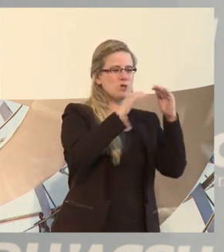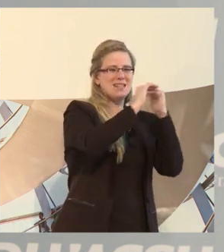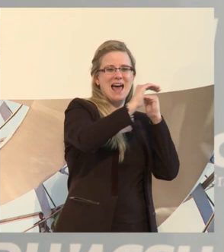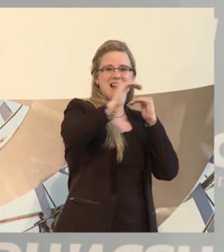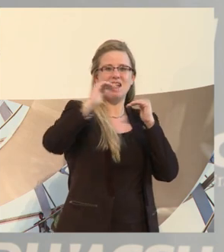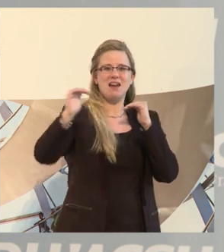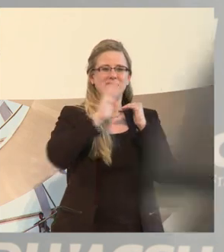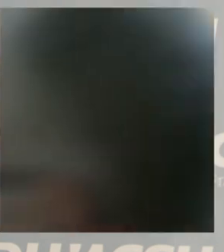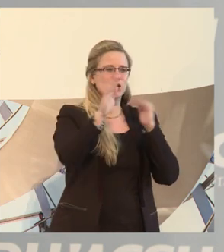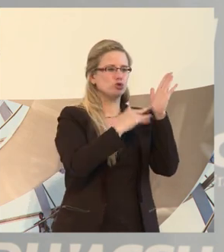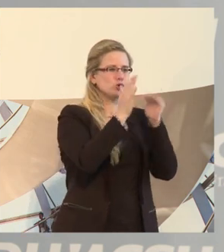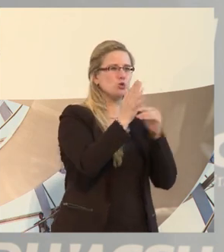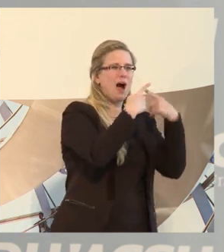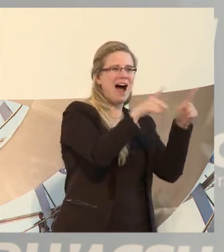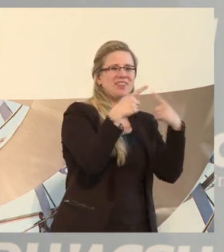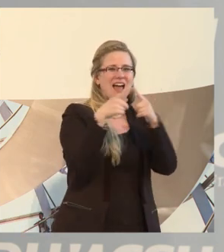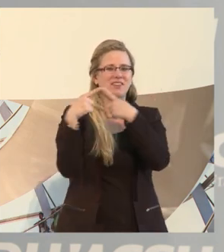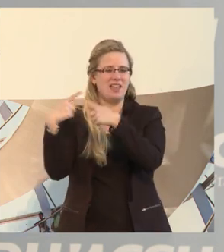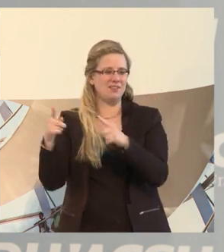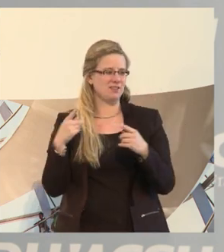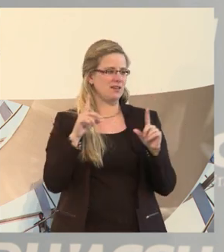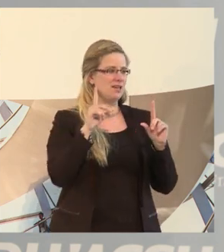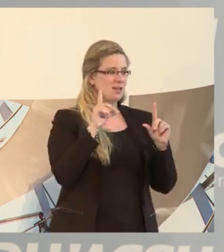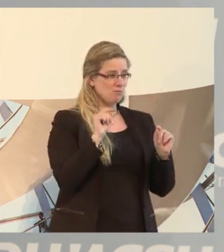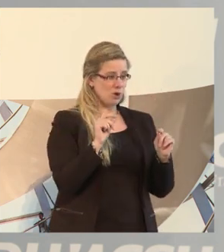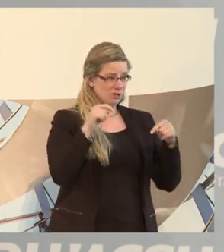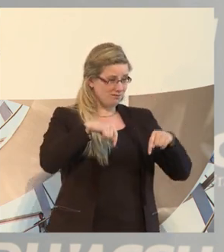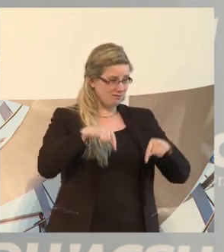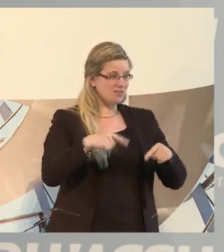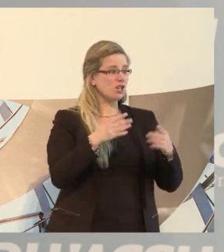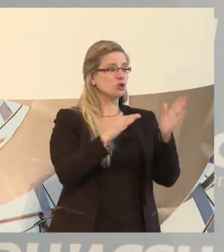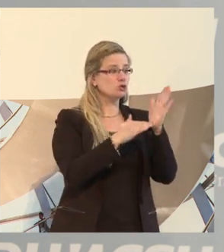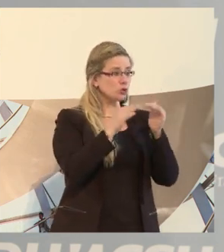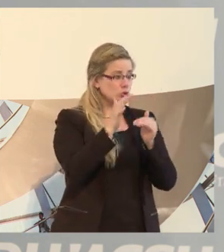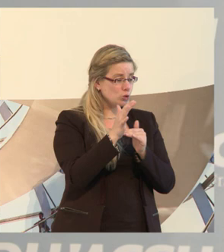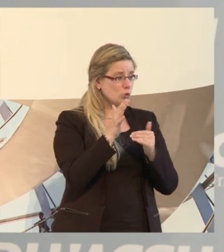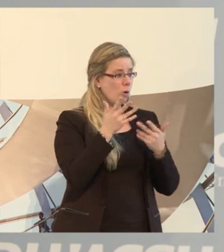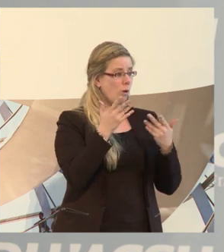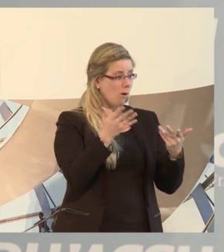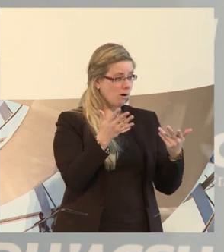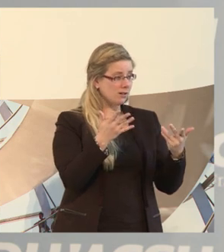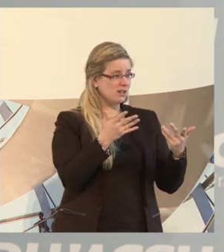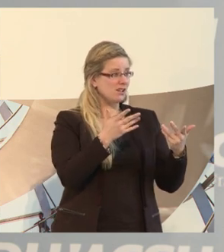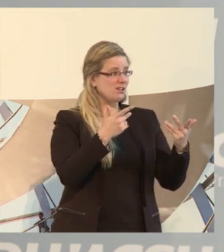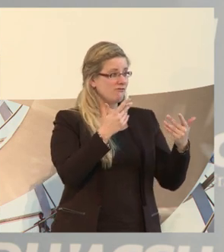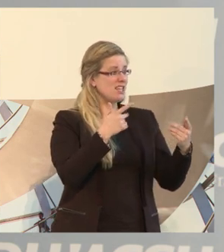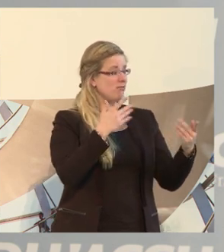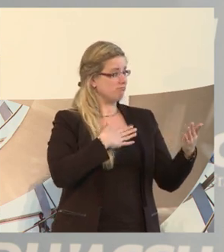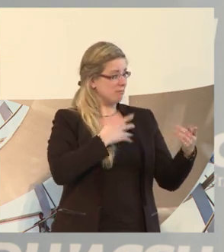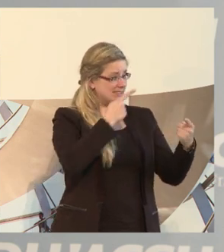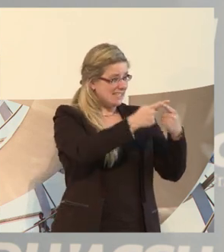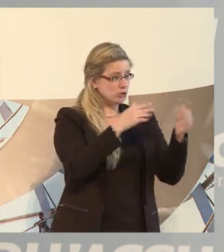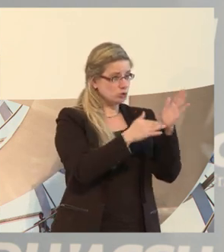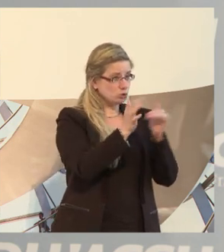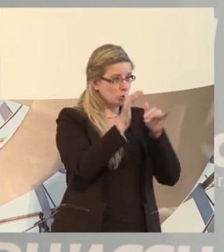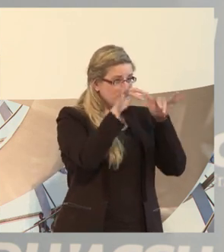Und ich möchte auch klarstellen, dass es nicht unser Ziel ist, gut funktionierende Strukturen oder Gesetze niederzureißen. Was wir